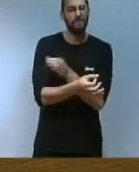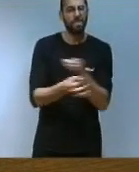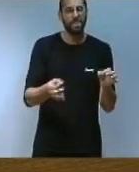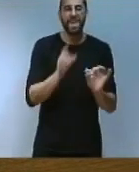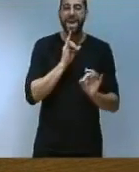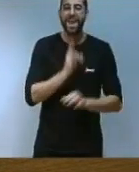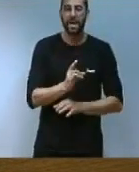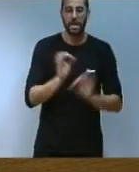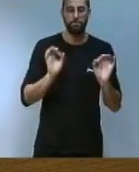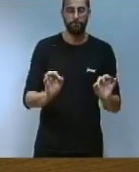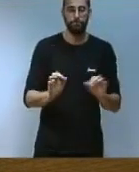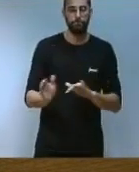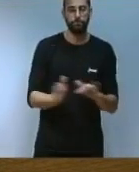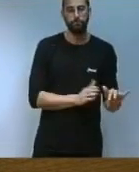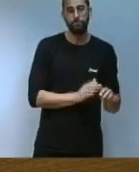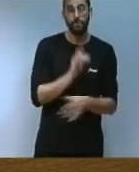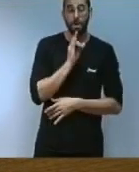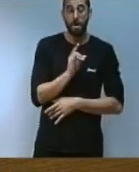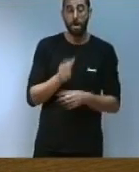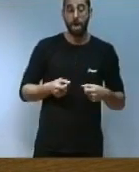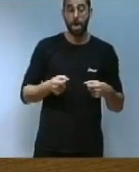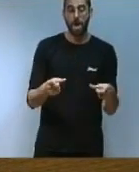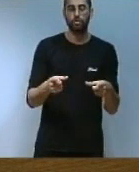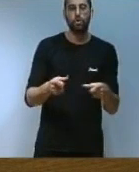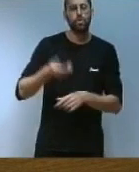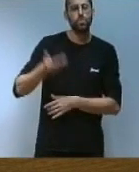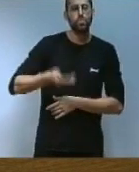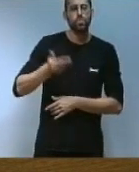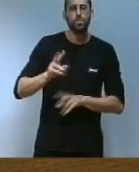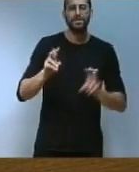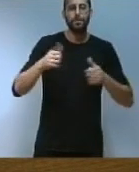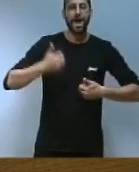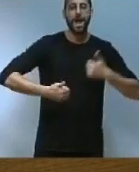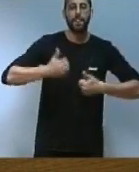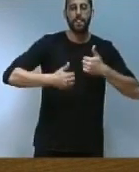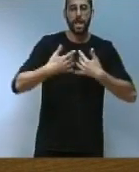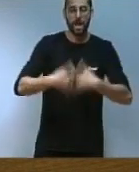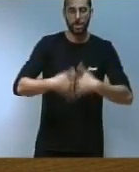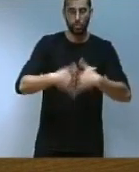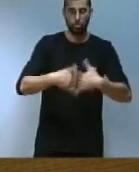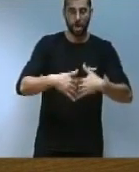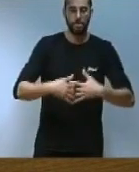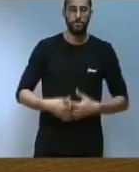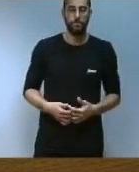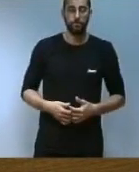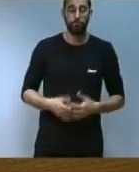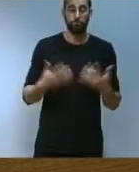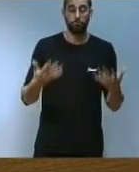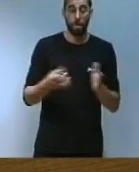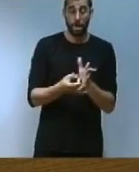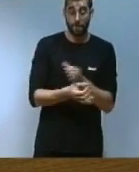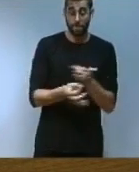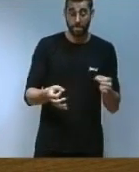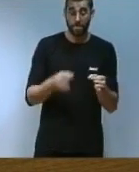Per altra banda, el cost de l'energia té un paper clau dins de la competitivitat del sector industrial. Per tant, la millora de l'eficiència